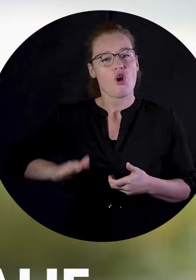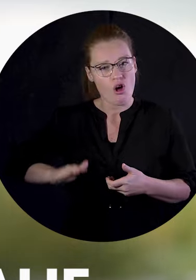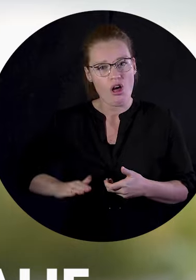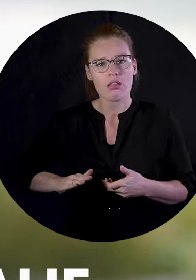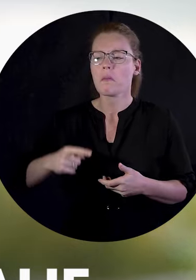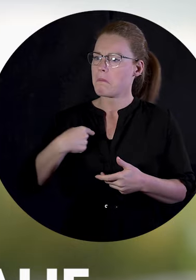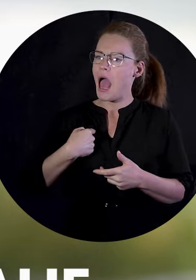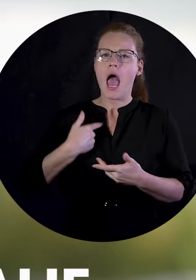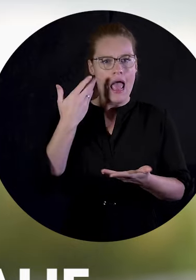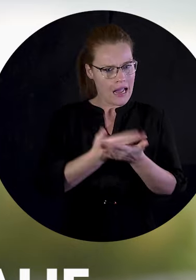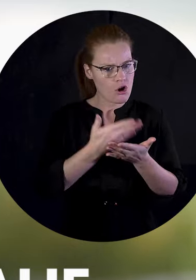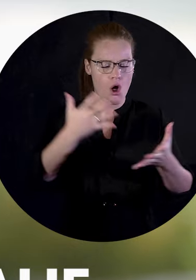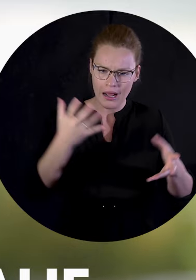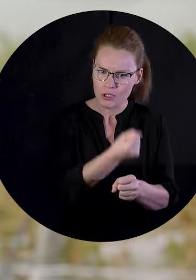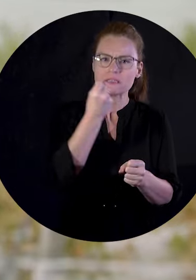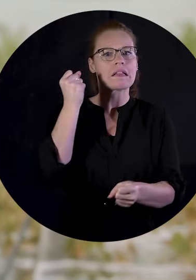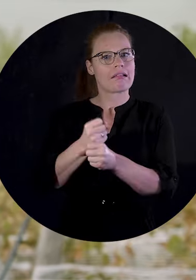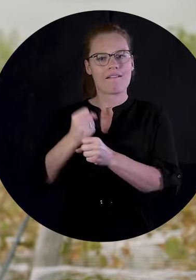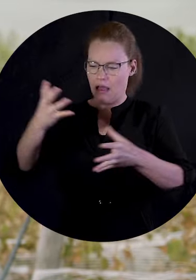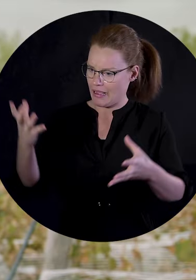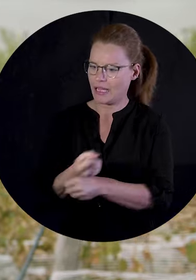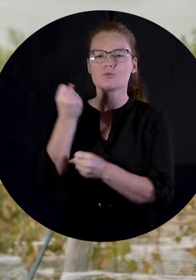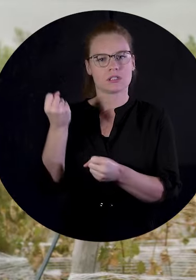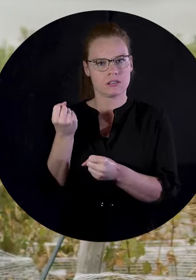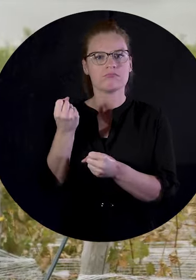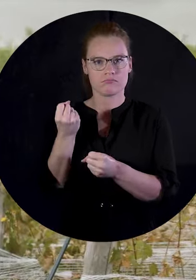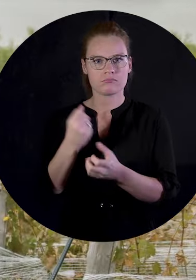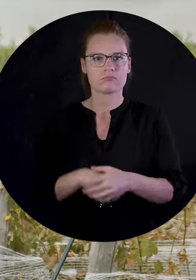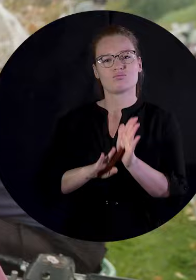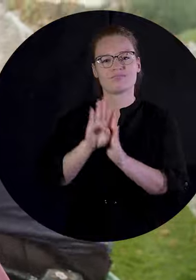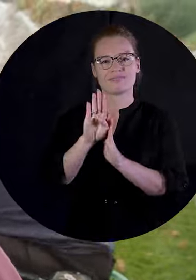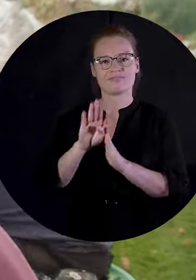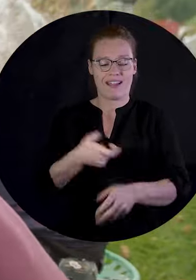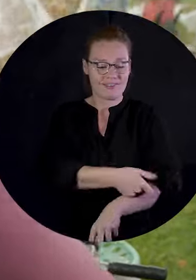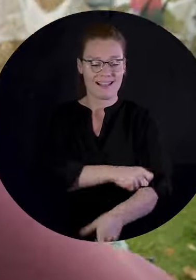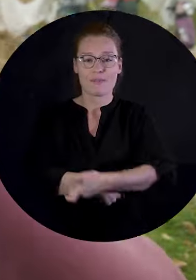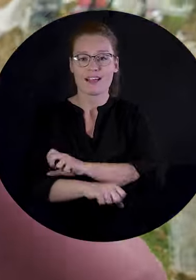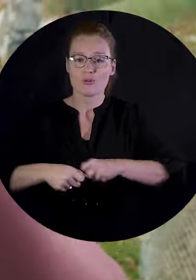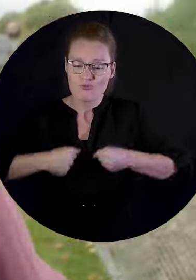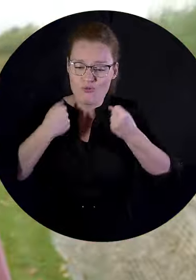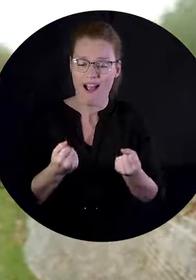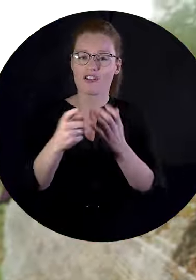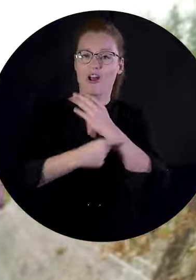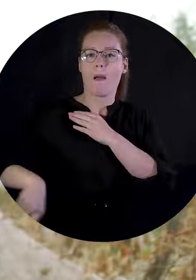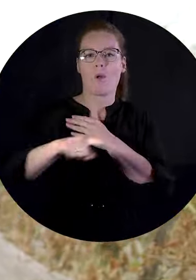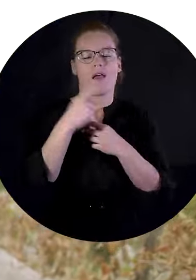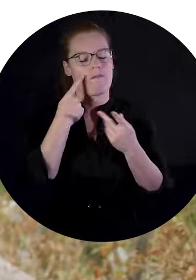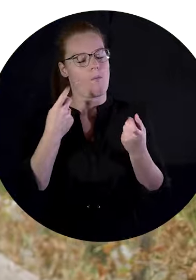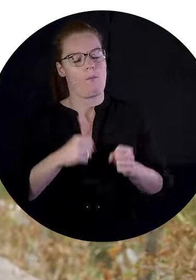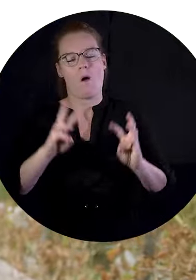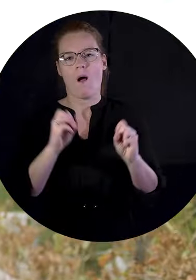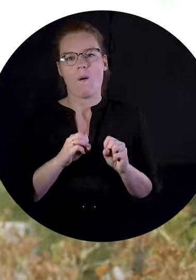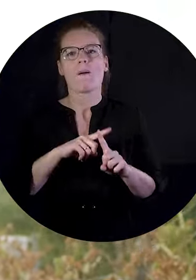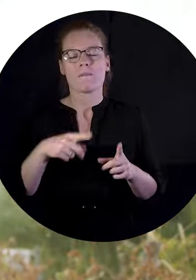dans l'enfance, mais qui ne pas empêché de poursuivre une scolarité normale et avoir une carrière normale. La détermination et le courage de ses employés